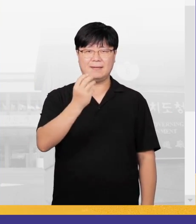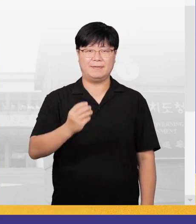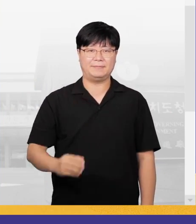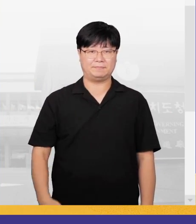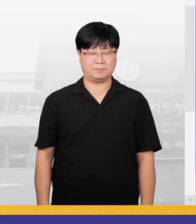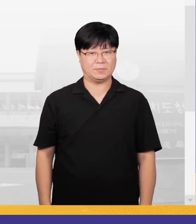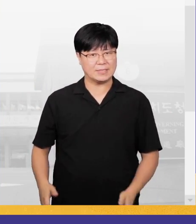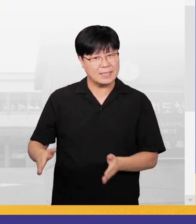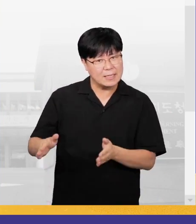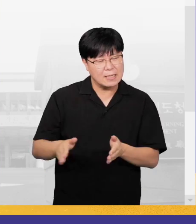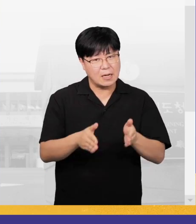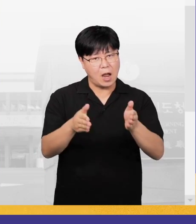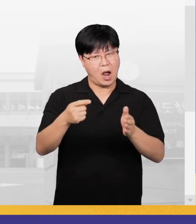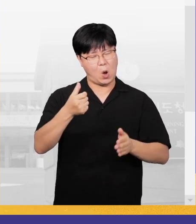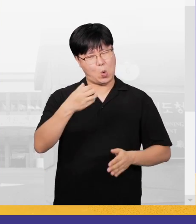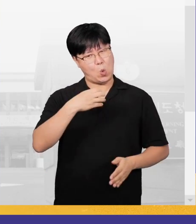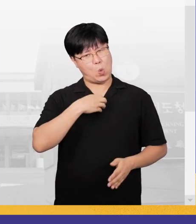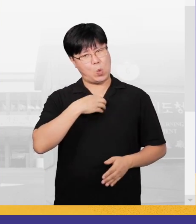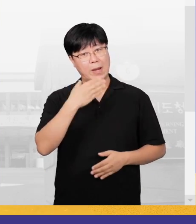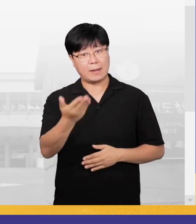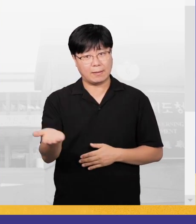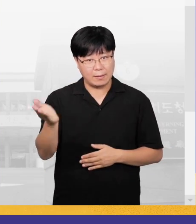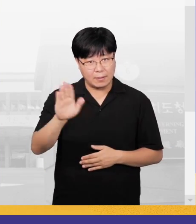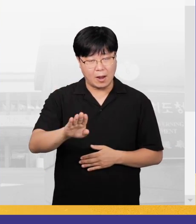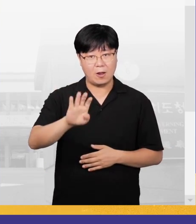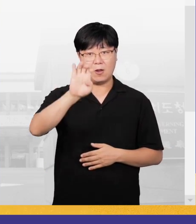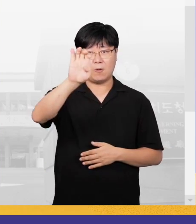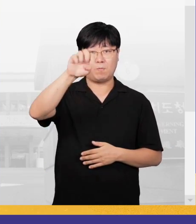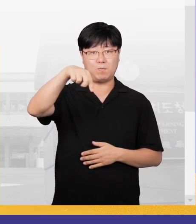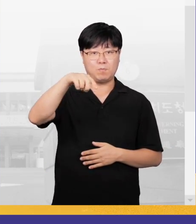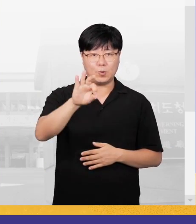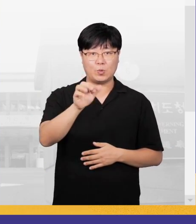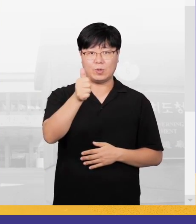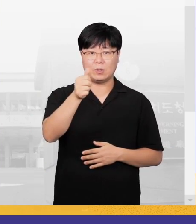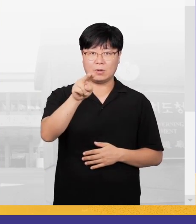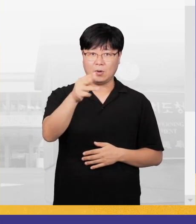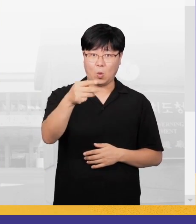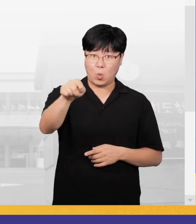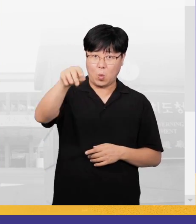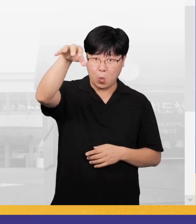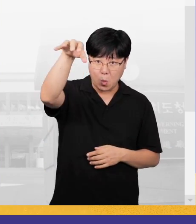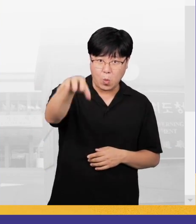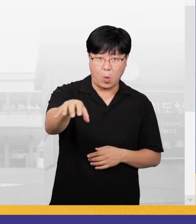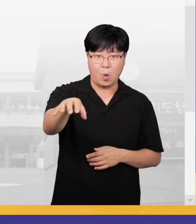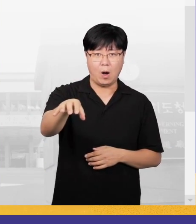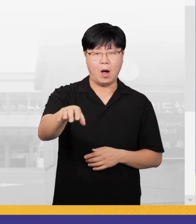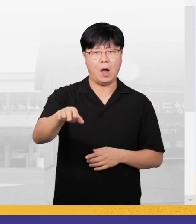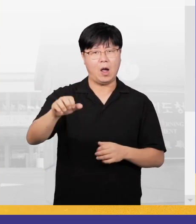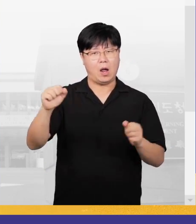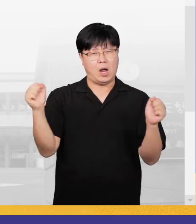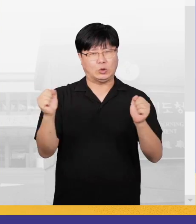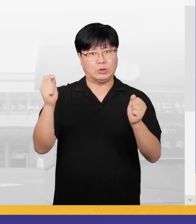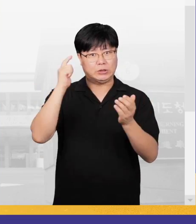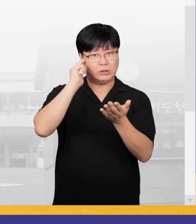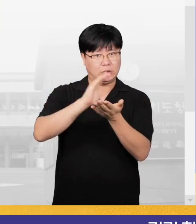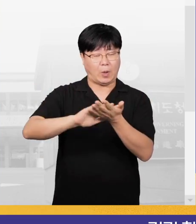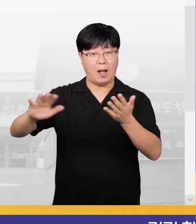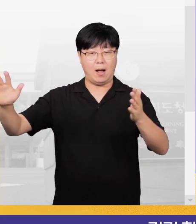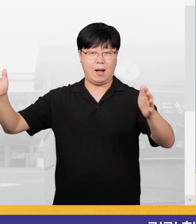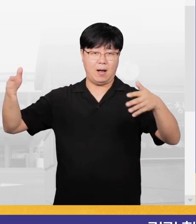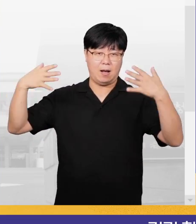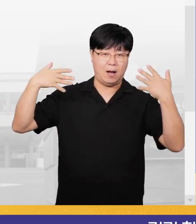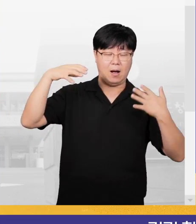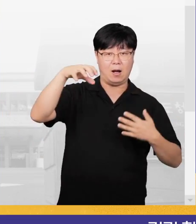되게 멋있었어요. 길이 조금 험하긴 했는데 풍혈이라는 곳이 있어서